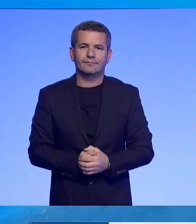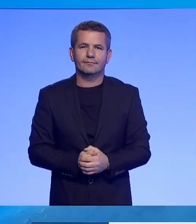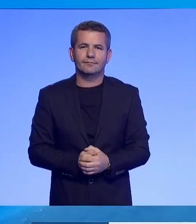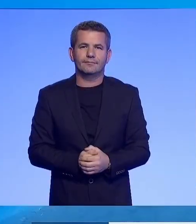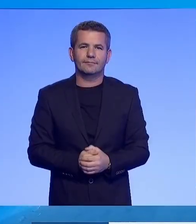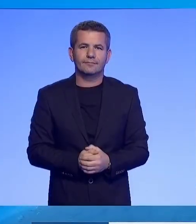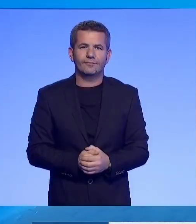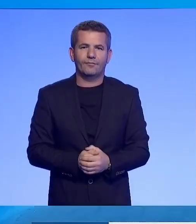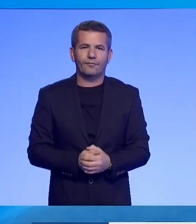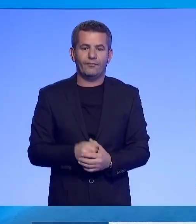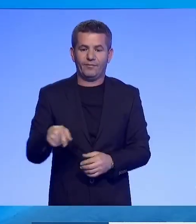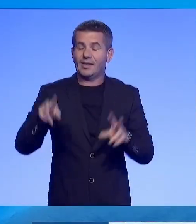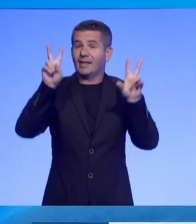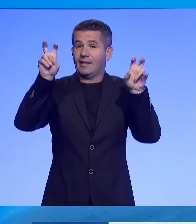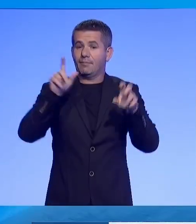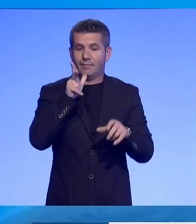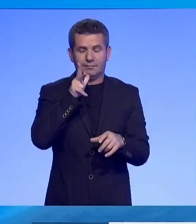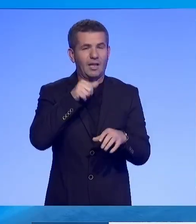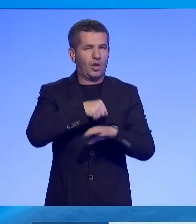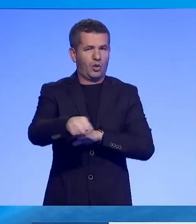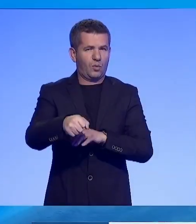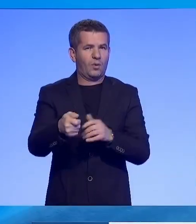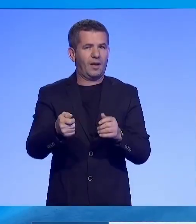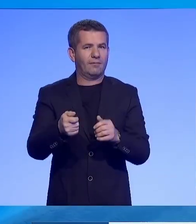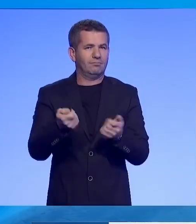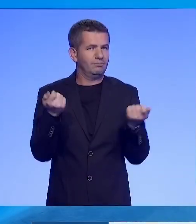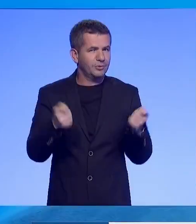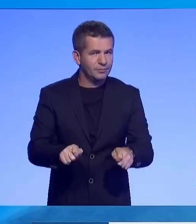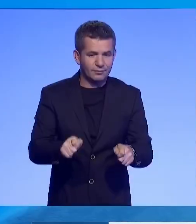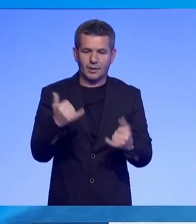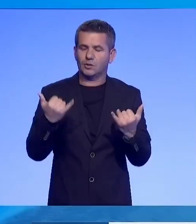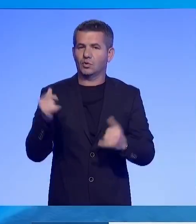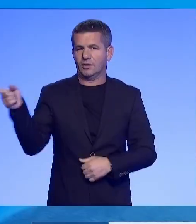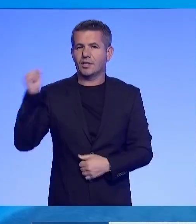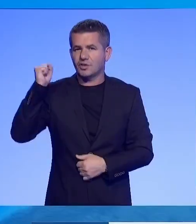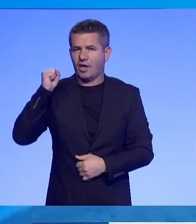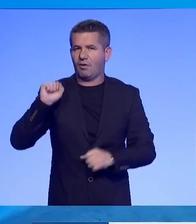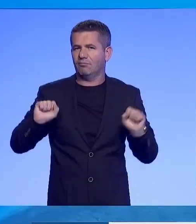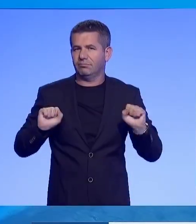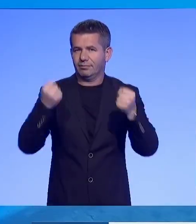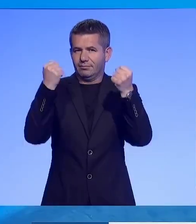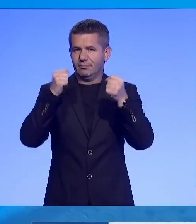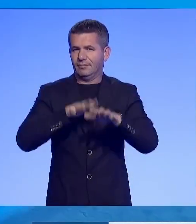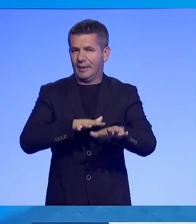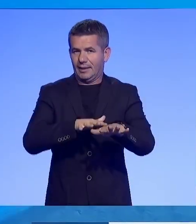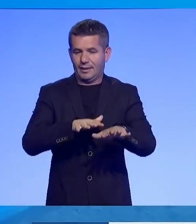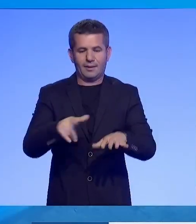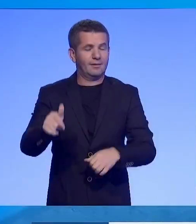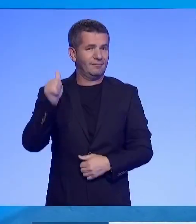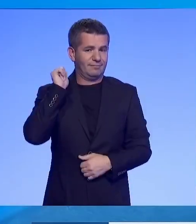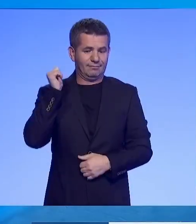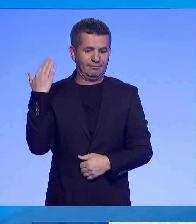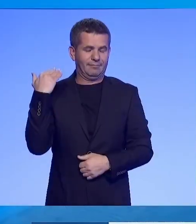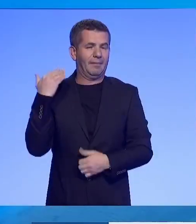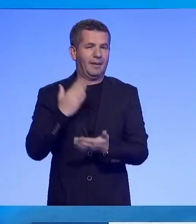E me moton të përandaloj më dhunën, në Gjakov është protestuar kundrë dhunës që ushtrua ditë më parë ndaj një të moshuar